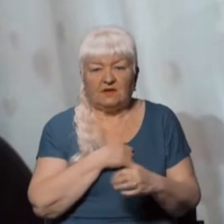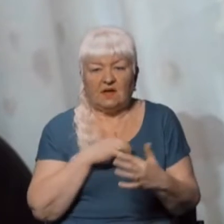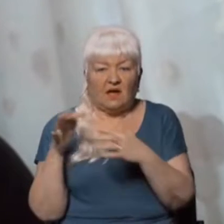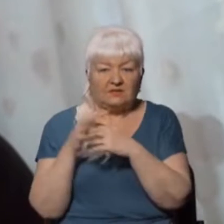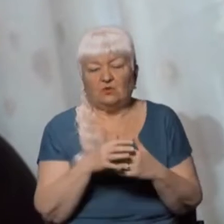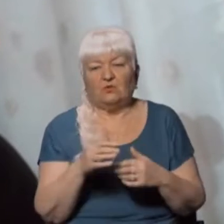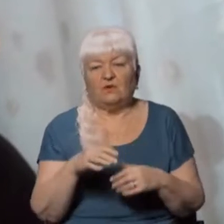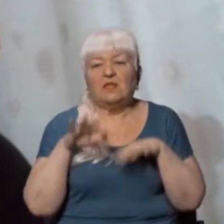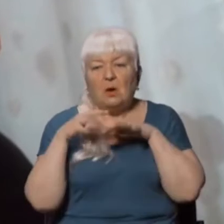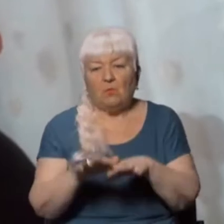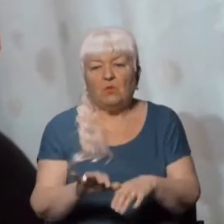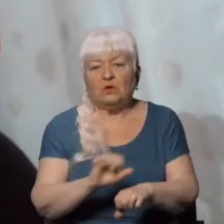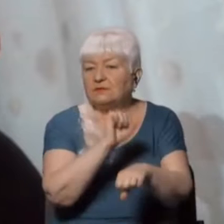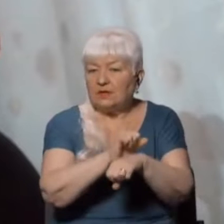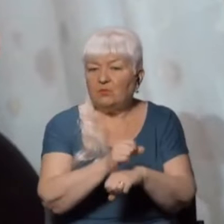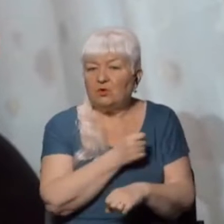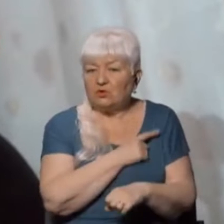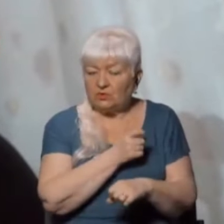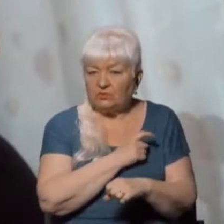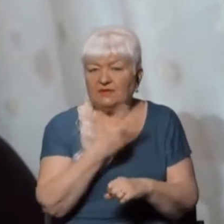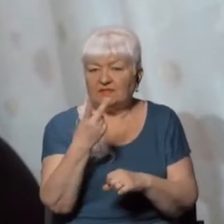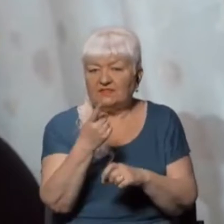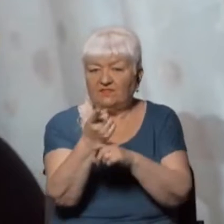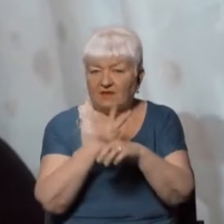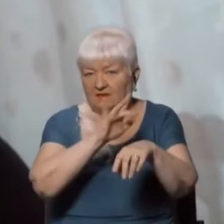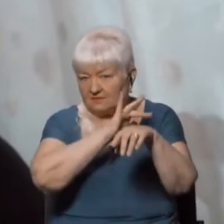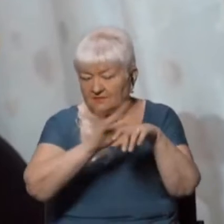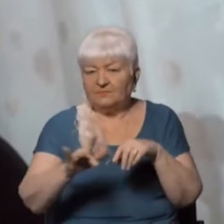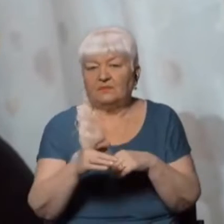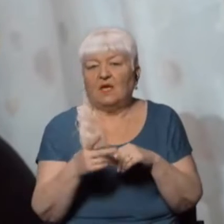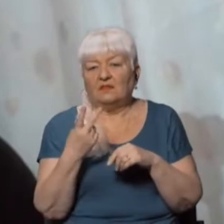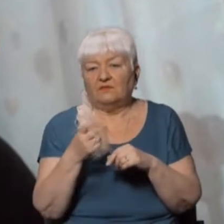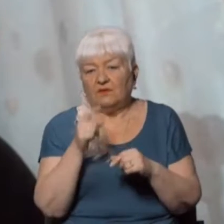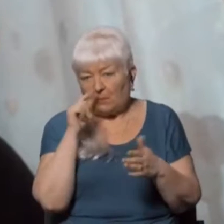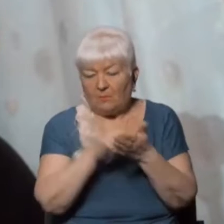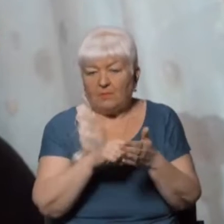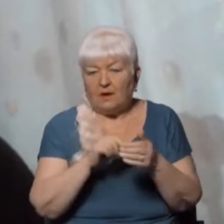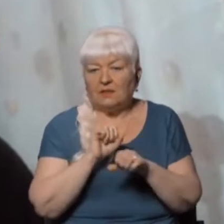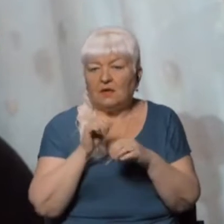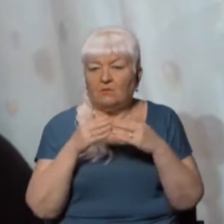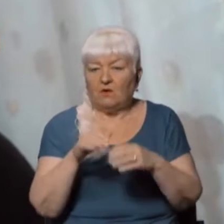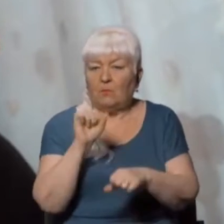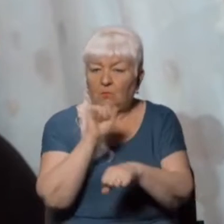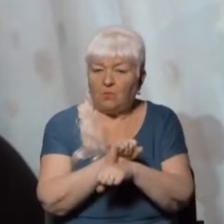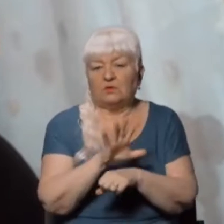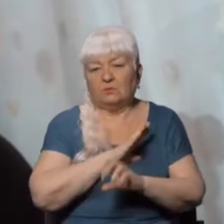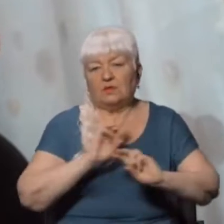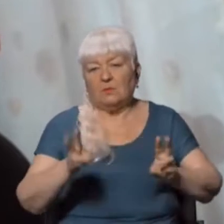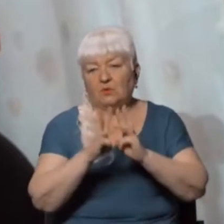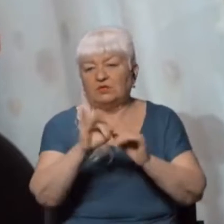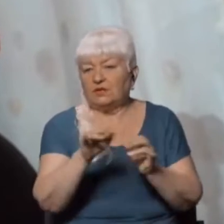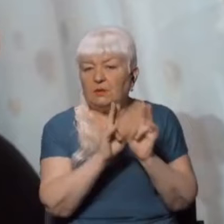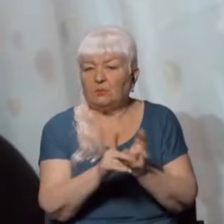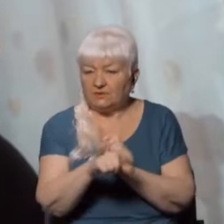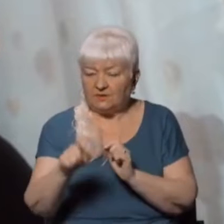порт Одеси. Дві ракети вдалося відбити, проте дві попали в порт, через що сталася пожежа, а також були постраждалі. Україна, з свого